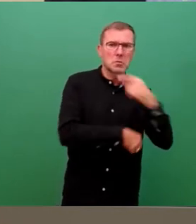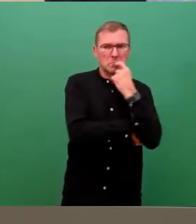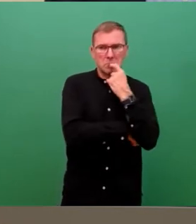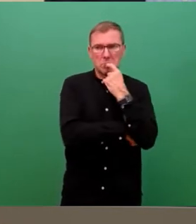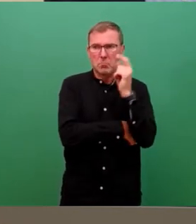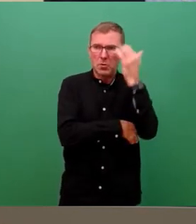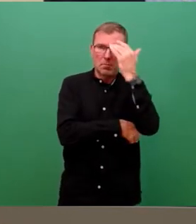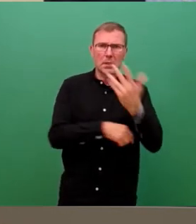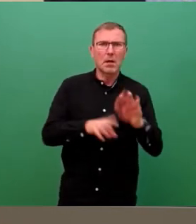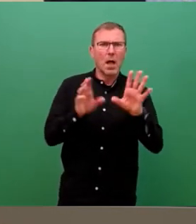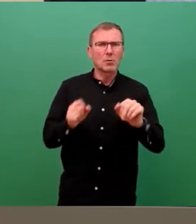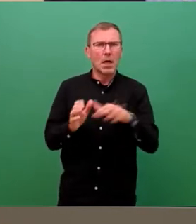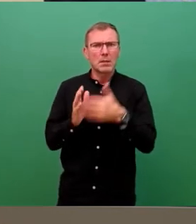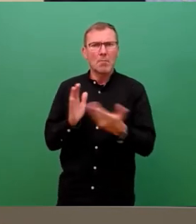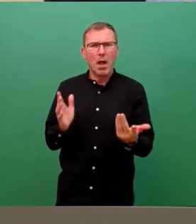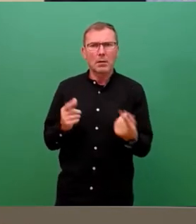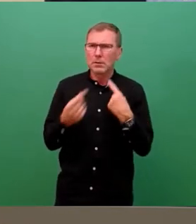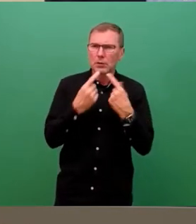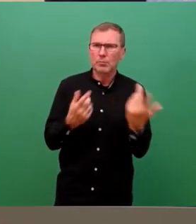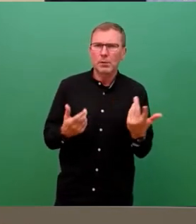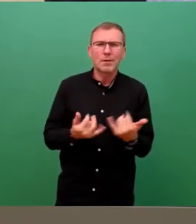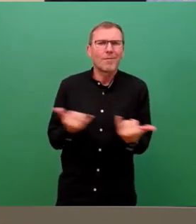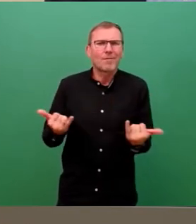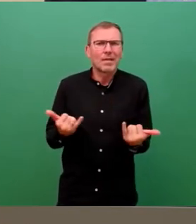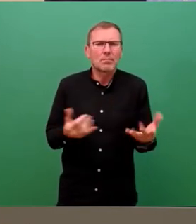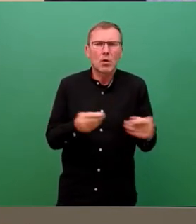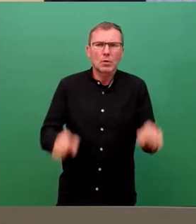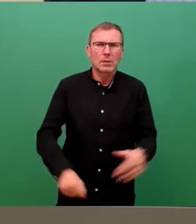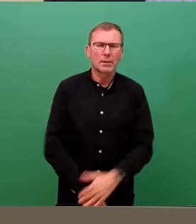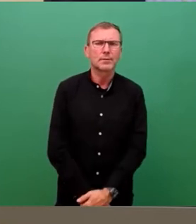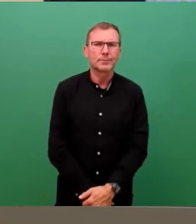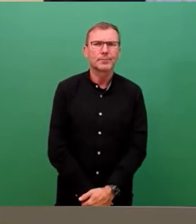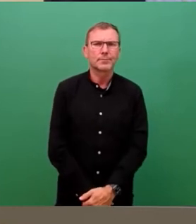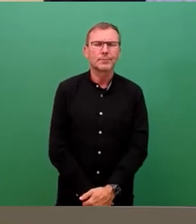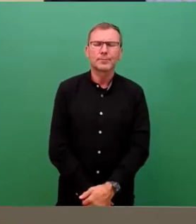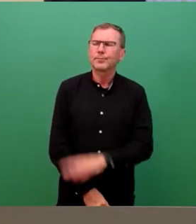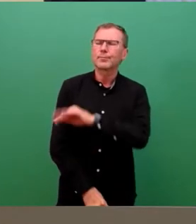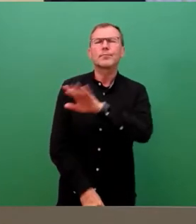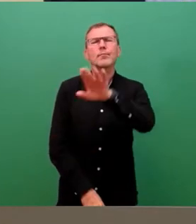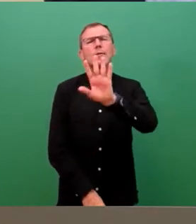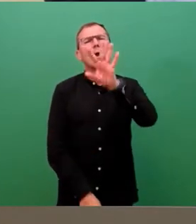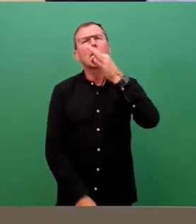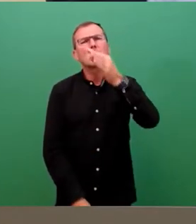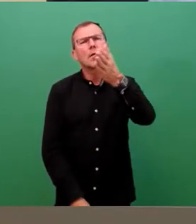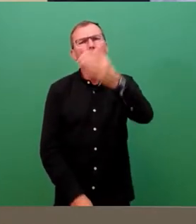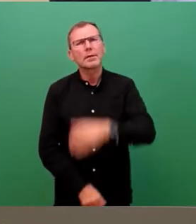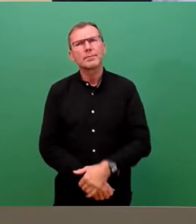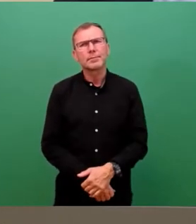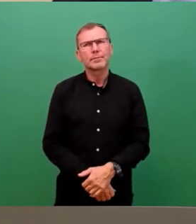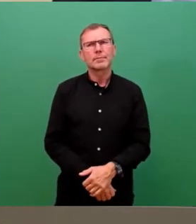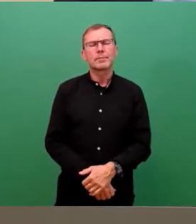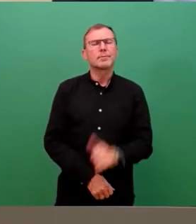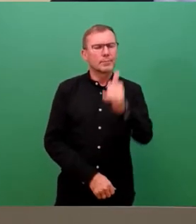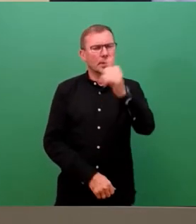Haushaltsplangesprächen darüber verständigen, wie können wir das lösen. Da gestatten Sie eine Nachfrage? Ja, also